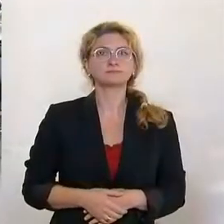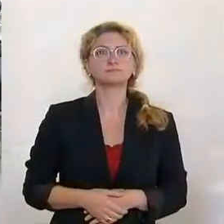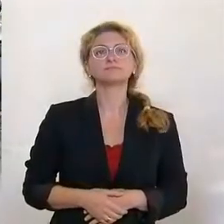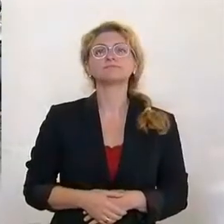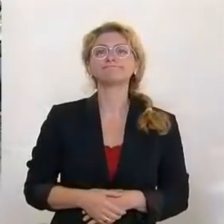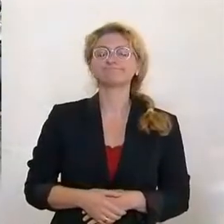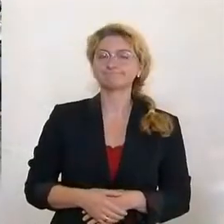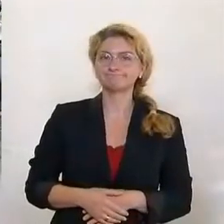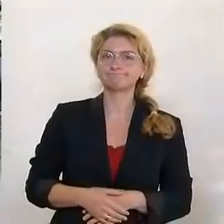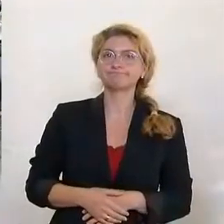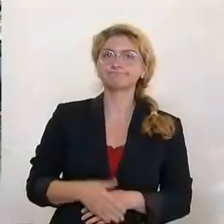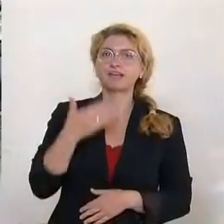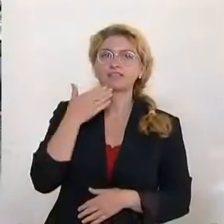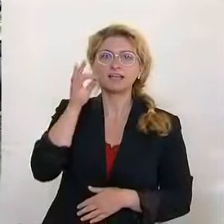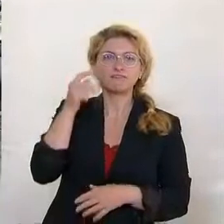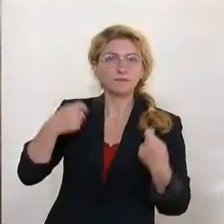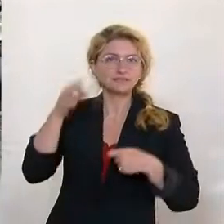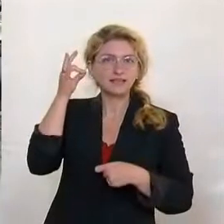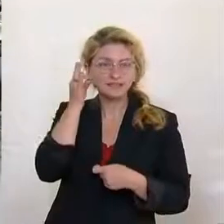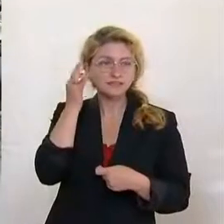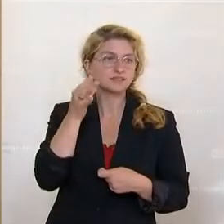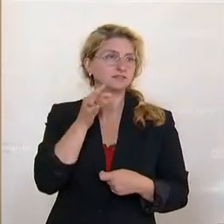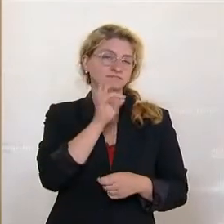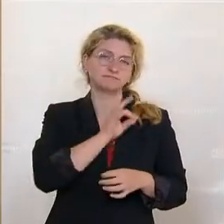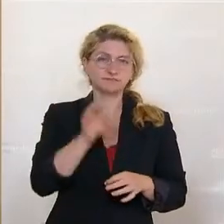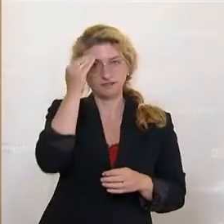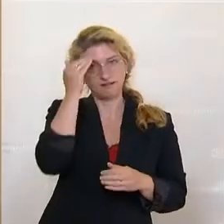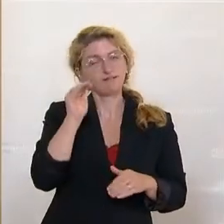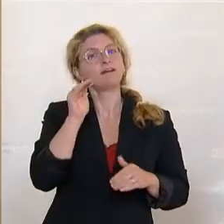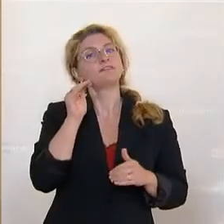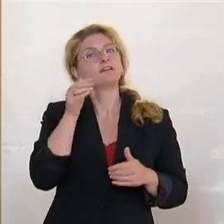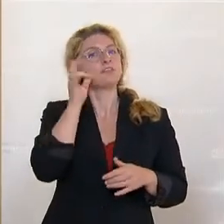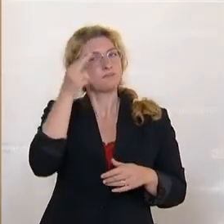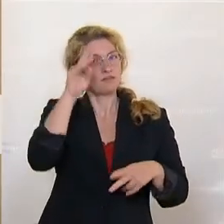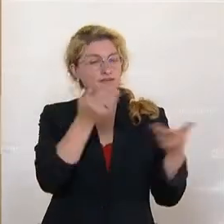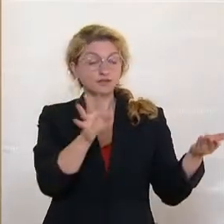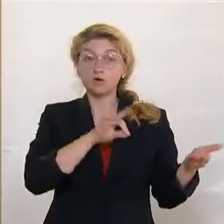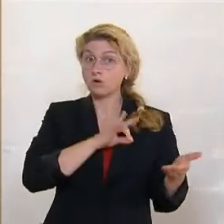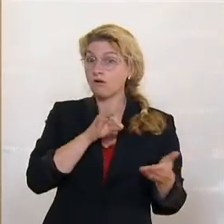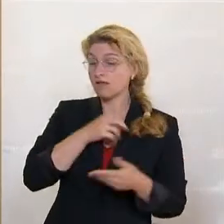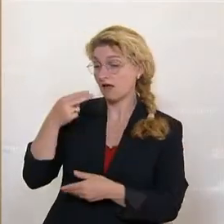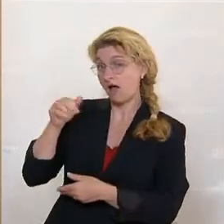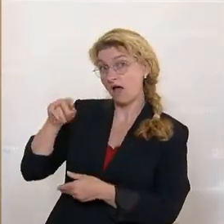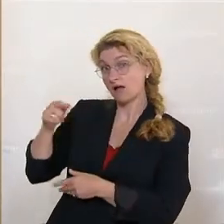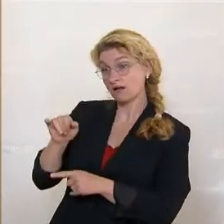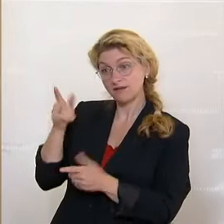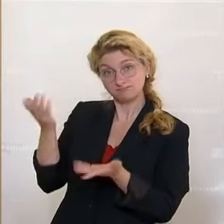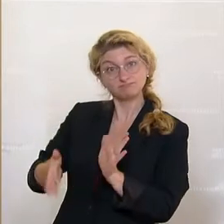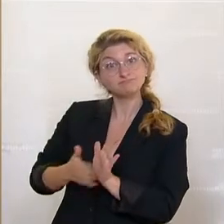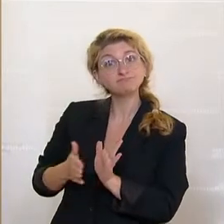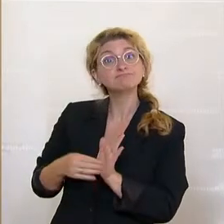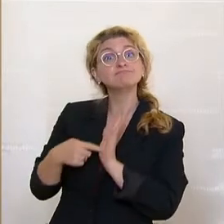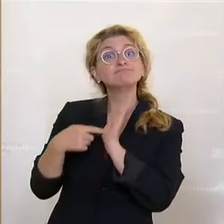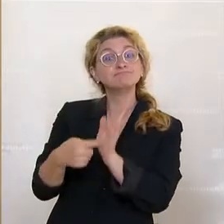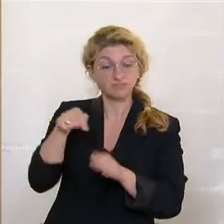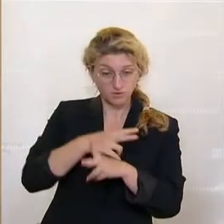Danke Frau Präsidentin, meine sehr geehrten Damen und Herren. Der Kollege Hanger hat gerade den Beweis erbracht, dass es in Österreich tatsächlich